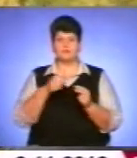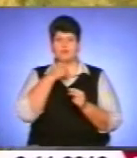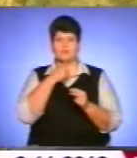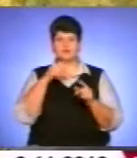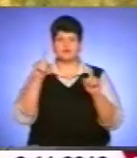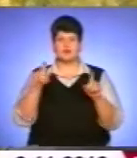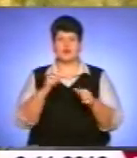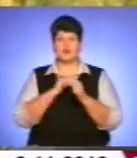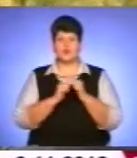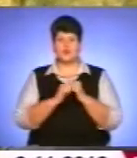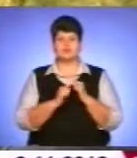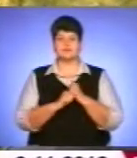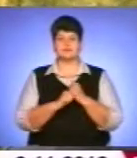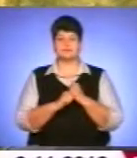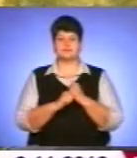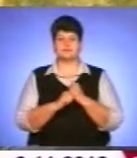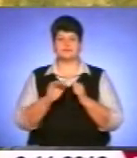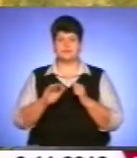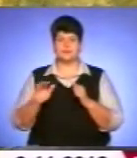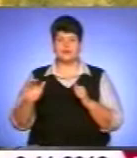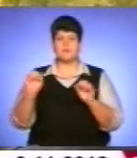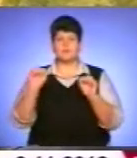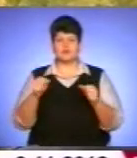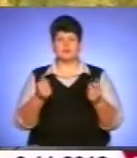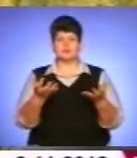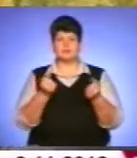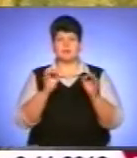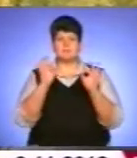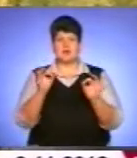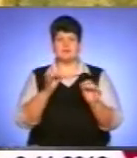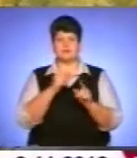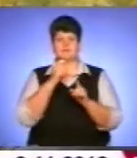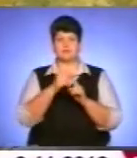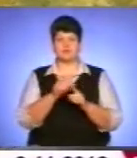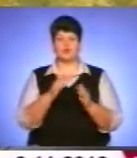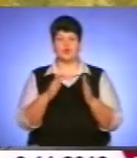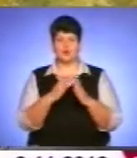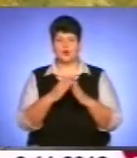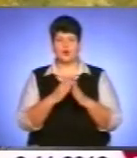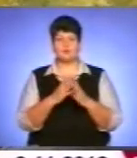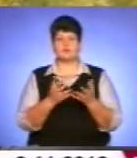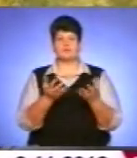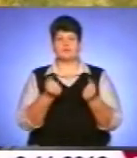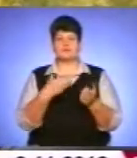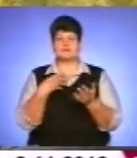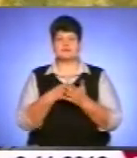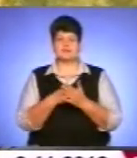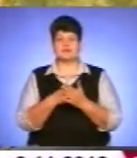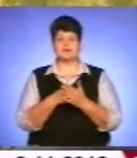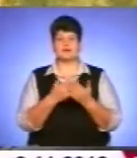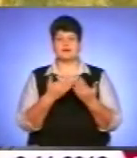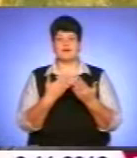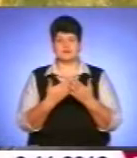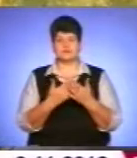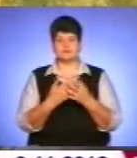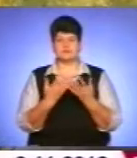абітурієнт зможе отримати правильні відповіді і вдома визначити свій результат. Наближено, звичайно,